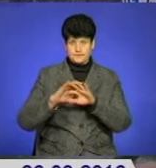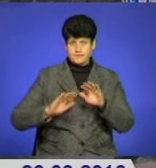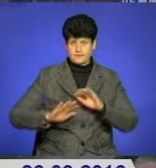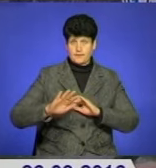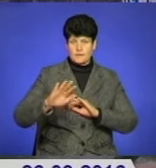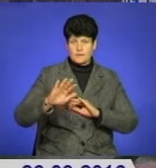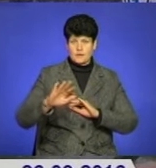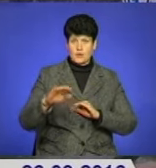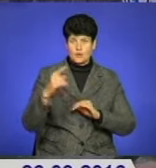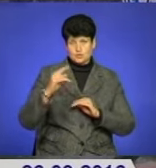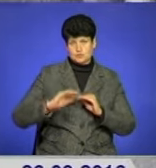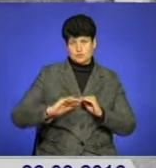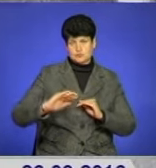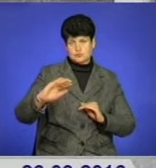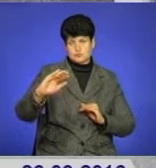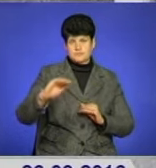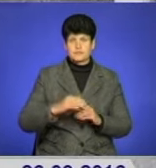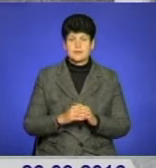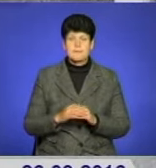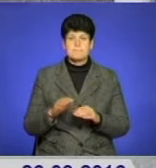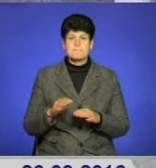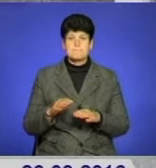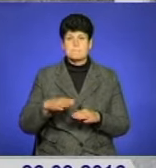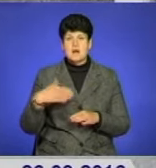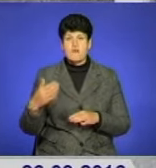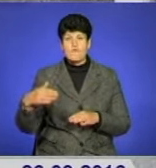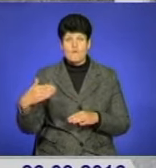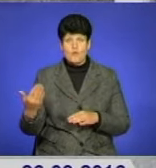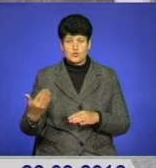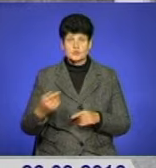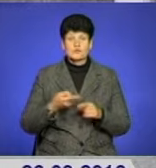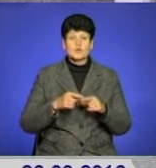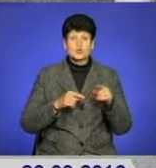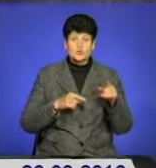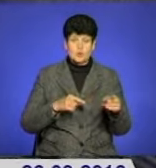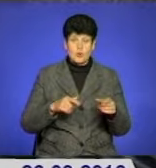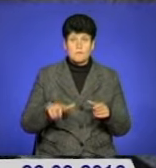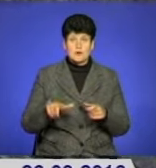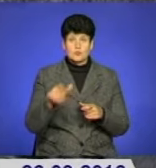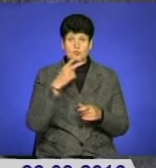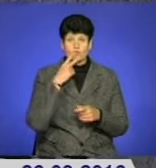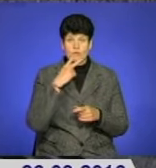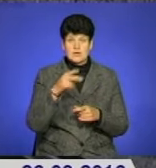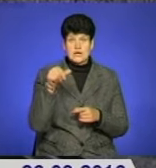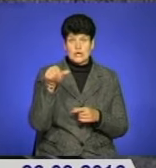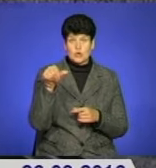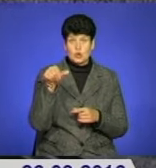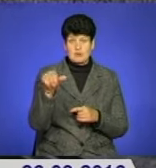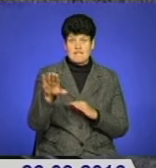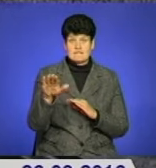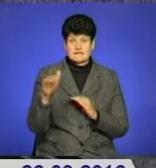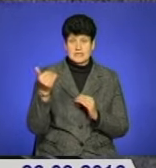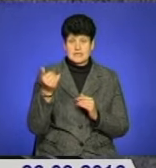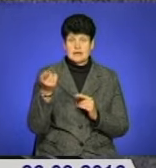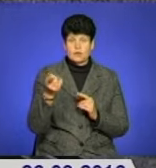похилу поверхню. Праворуч від екстремального пандуса ми помітили табличку із написом «Кнопка виклику»,